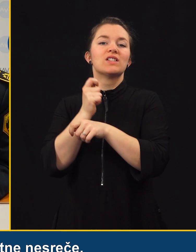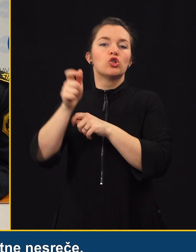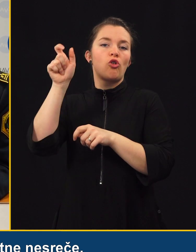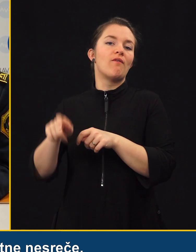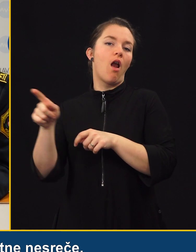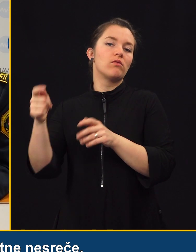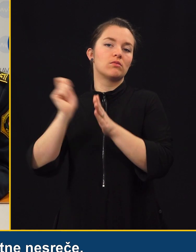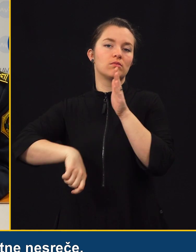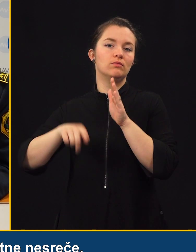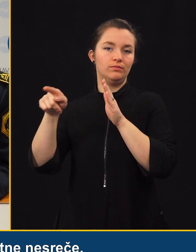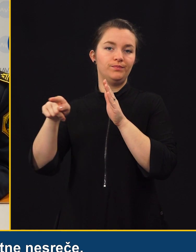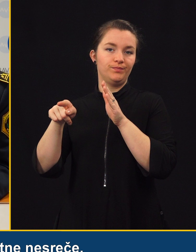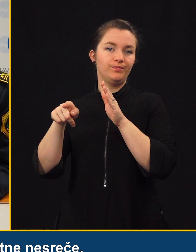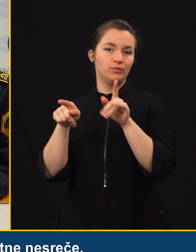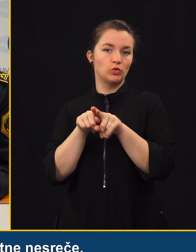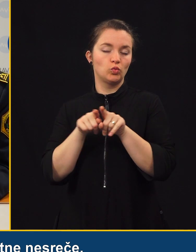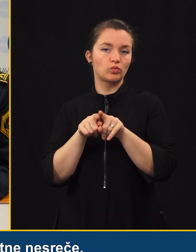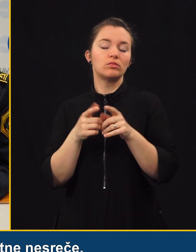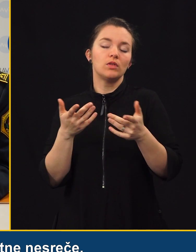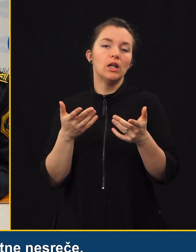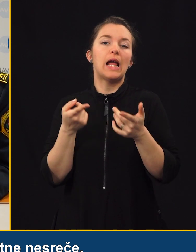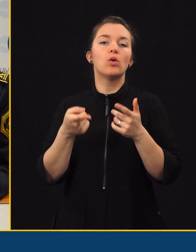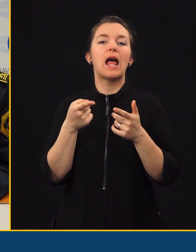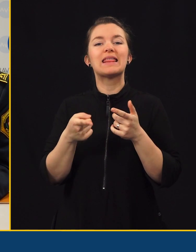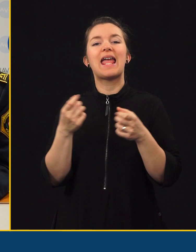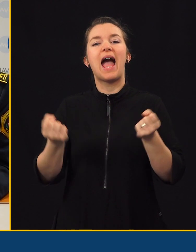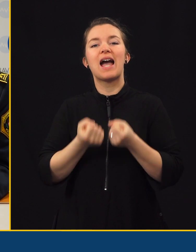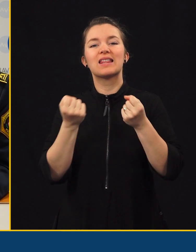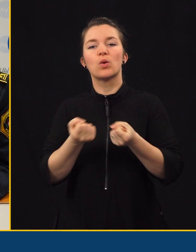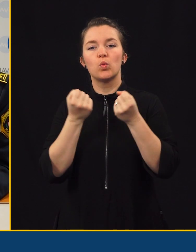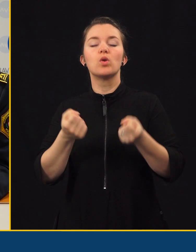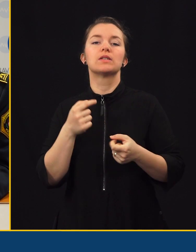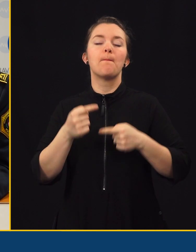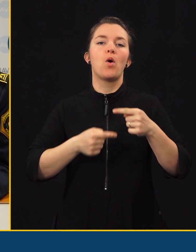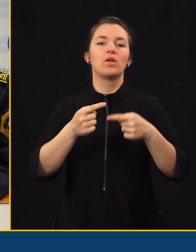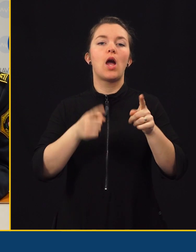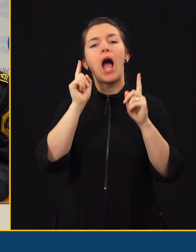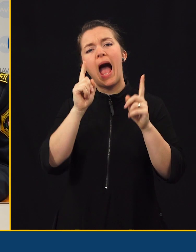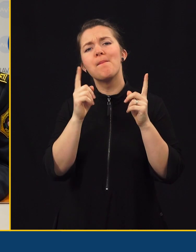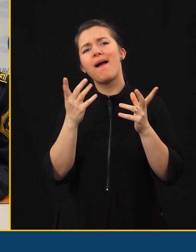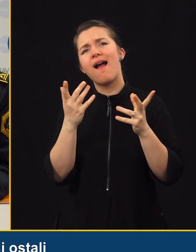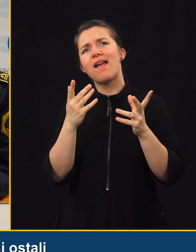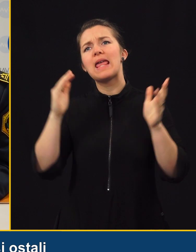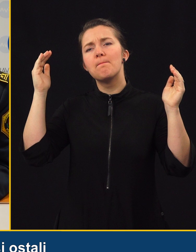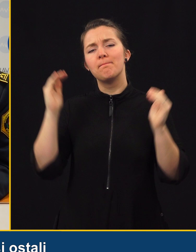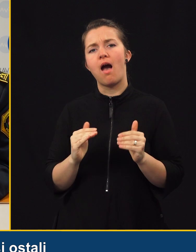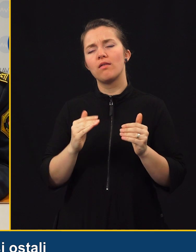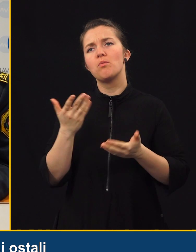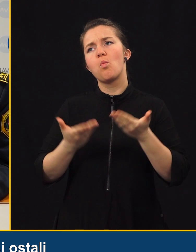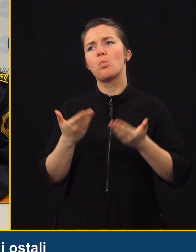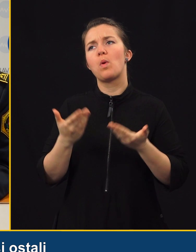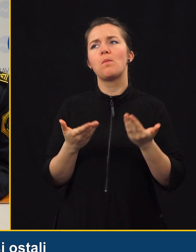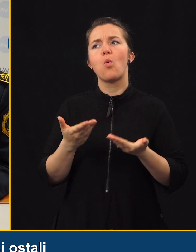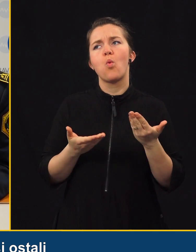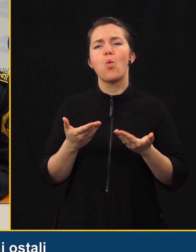oper zdržavca te konkretne infrastrukture. Tako da te aktivnosti vsekakor potekajo. Samo jih je manj, ko bi